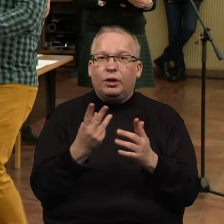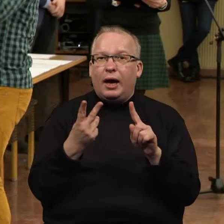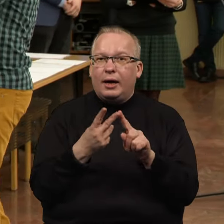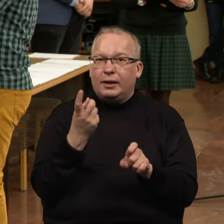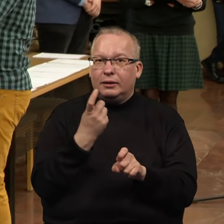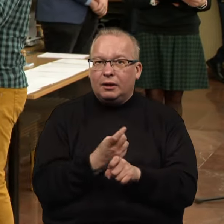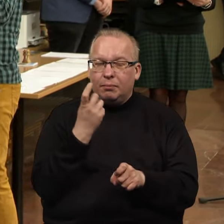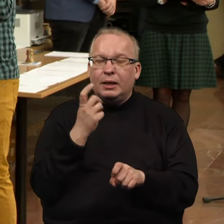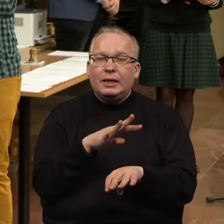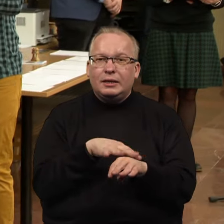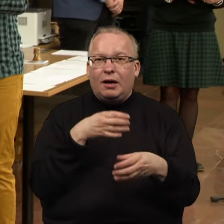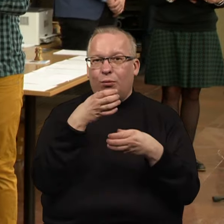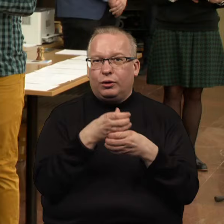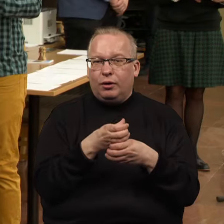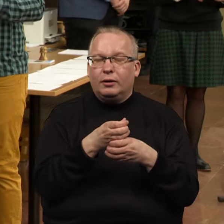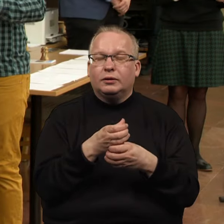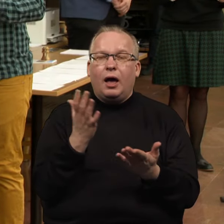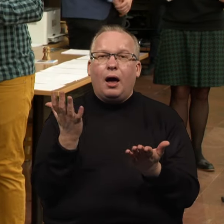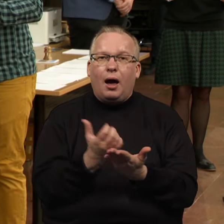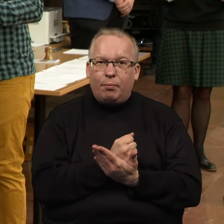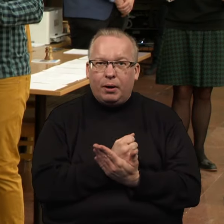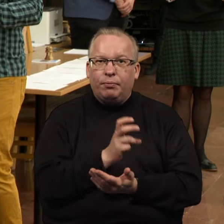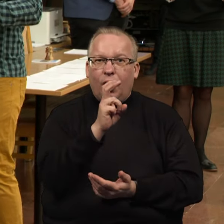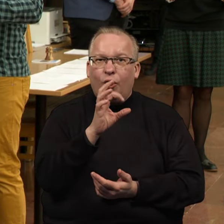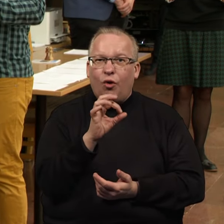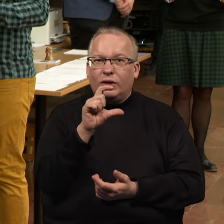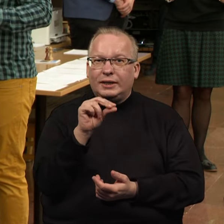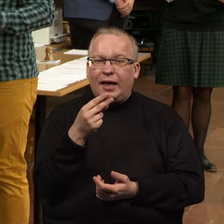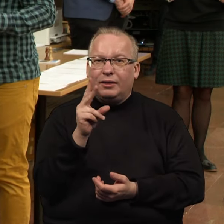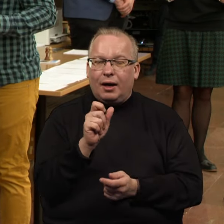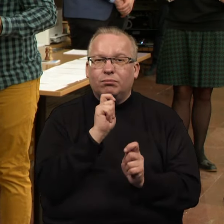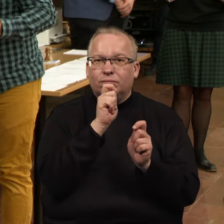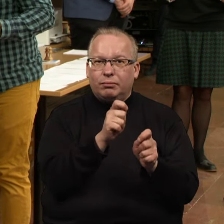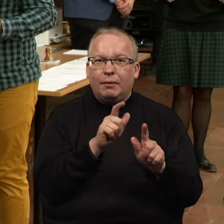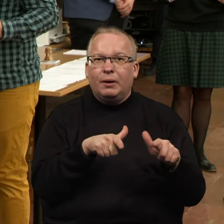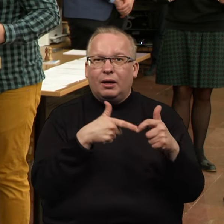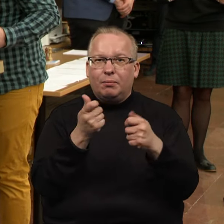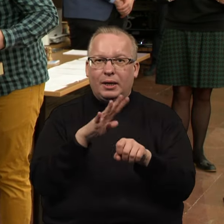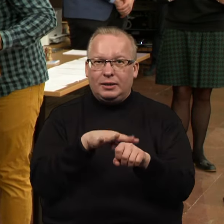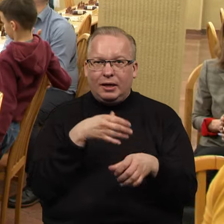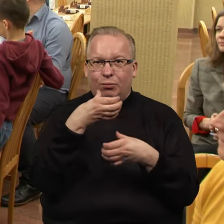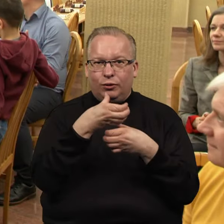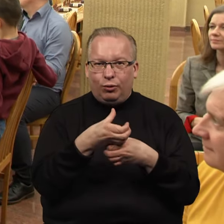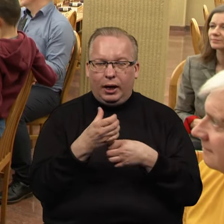kartą Seimo taurės istorijoje šiame tapo Dmitrius Hocenka, jam įteikta perinamoji Seimo taurė.